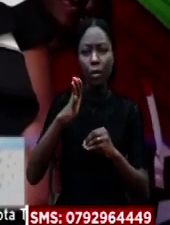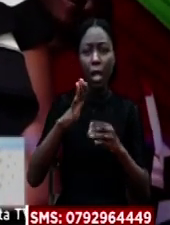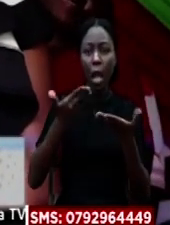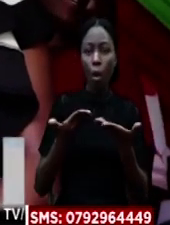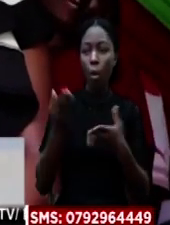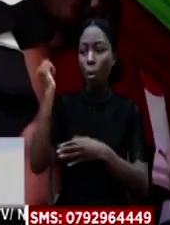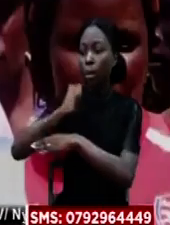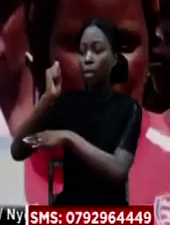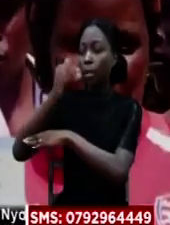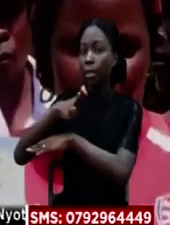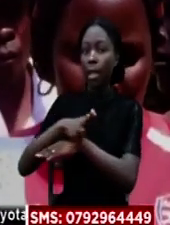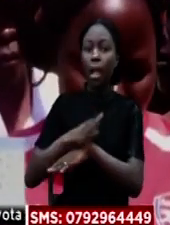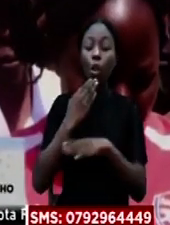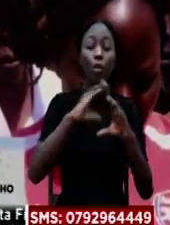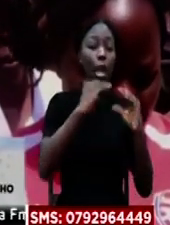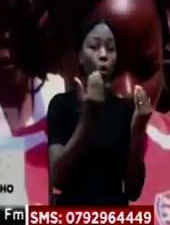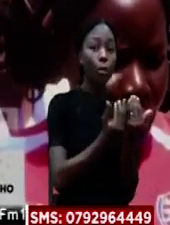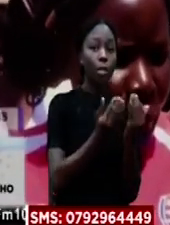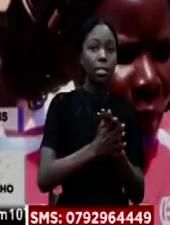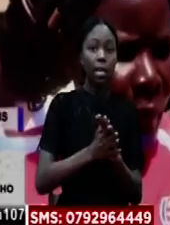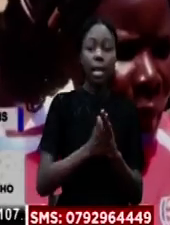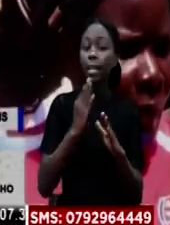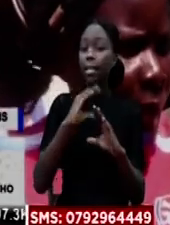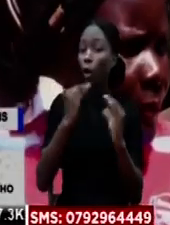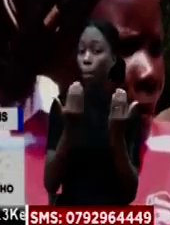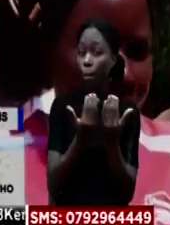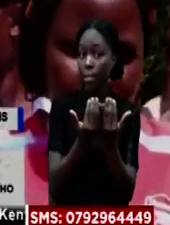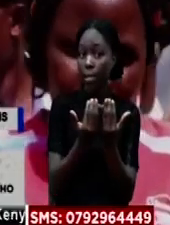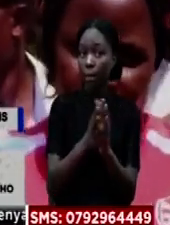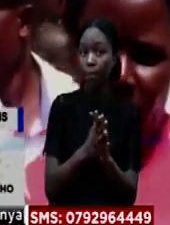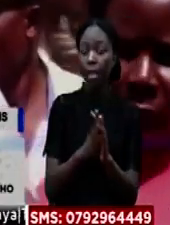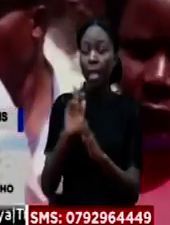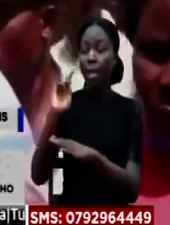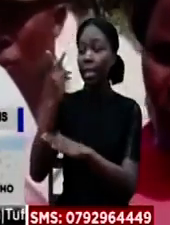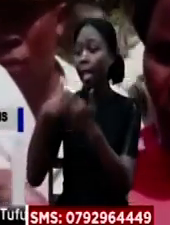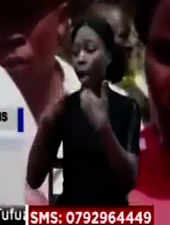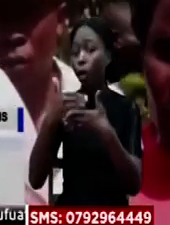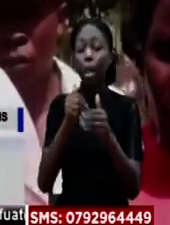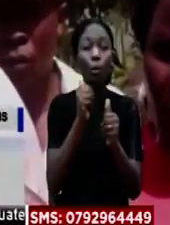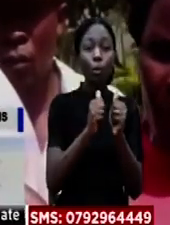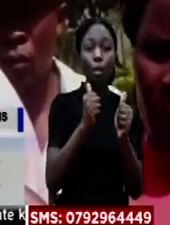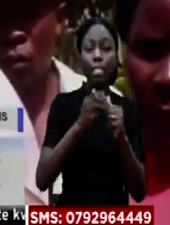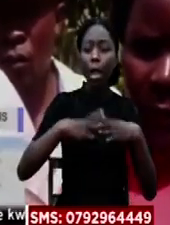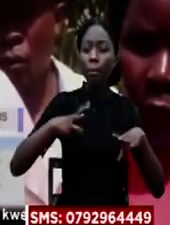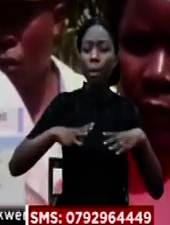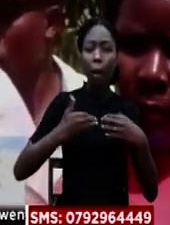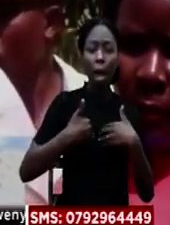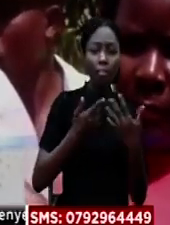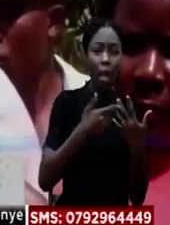wakisiasa Jamiya waluya ndiyo jamiya kenya nzima ambayo yukona watu